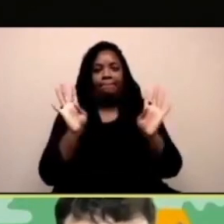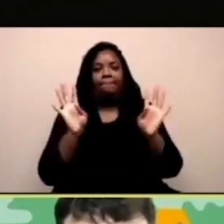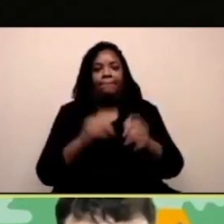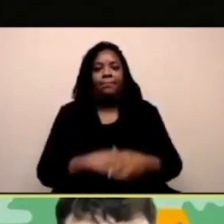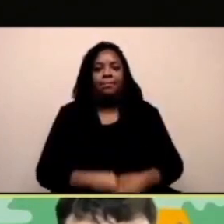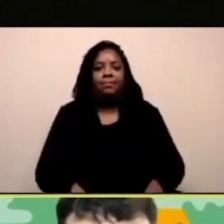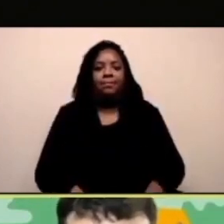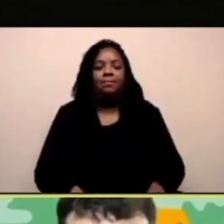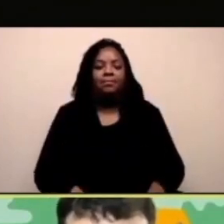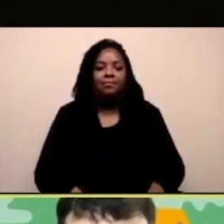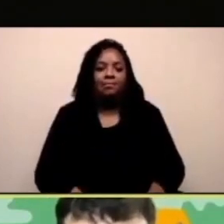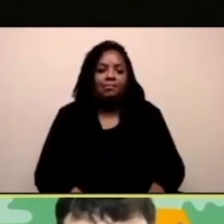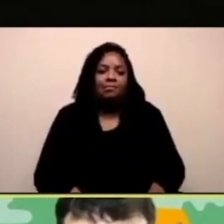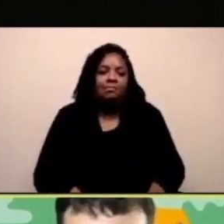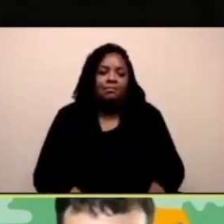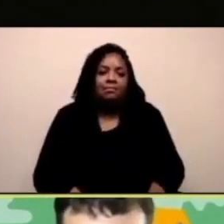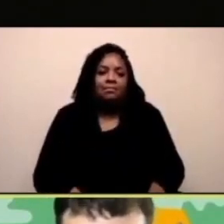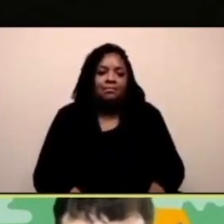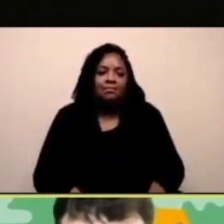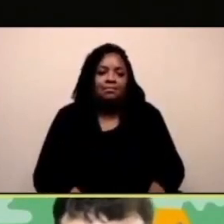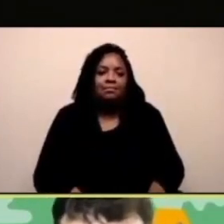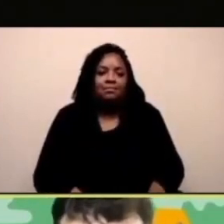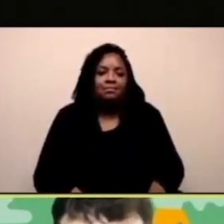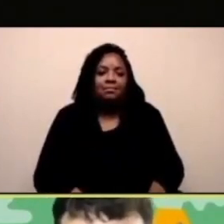Li giro e li metto dall'altra parte.